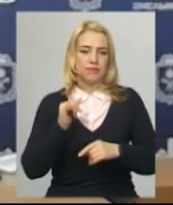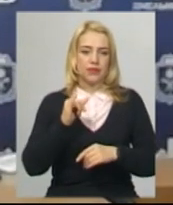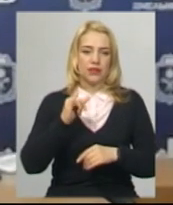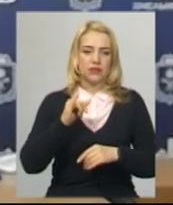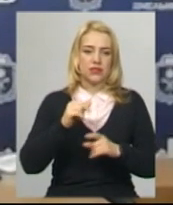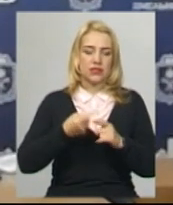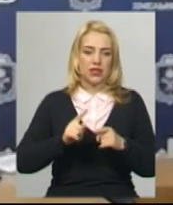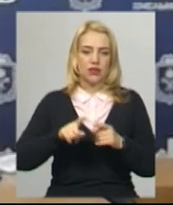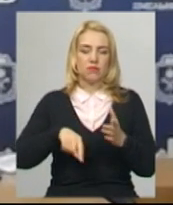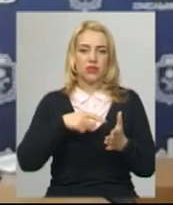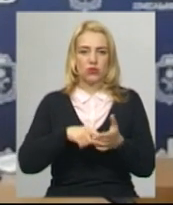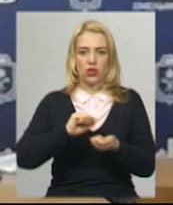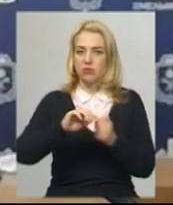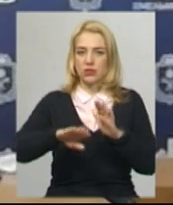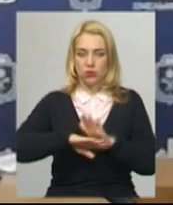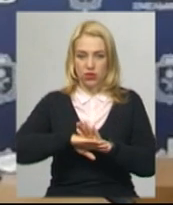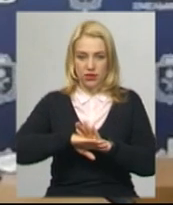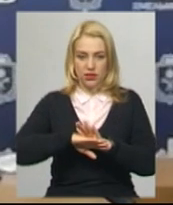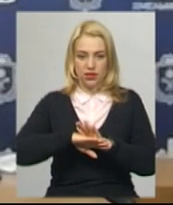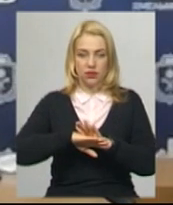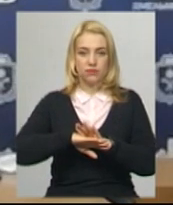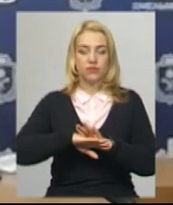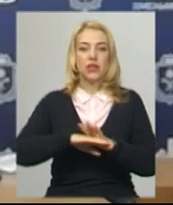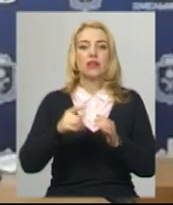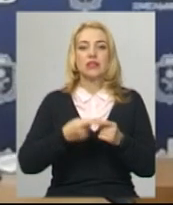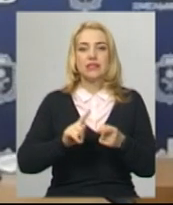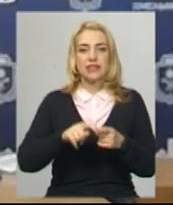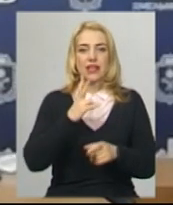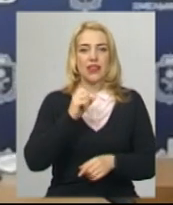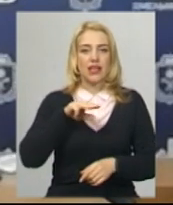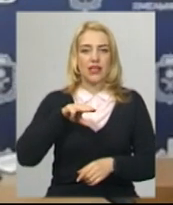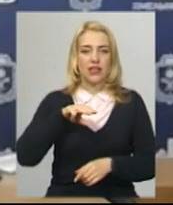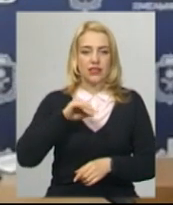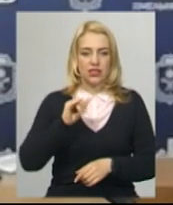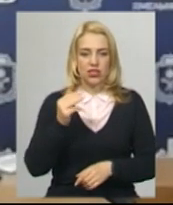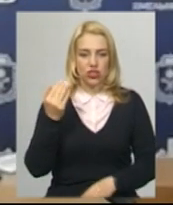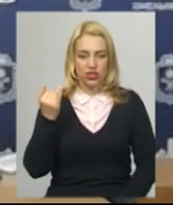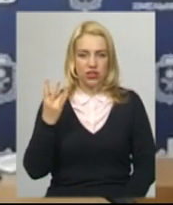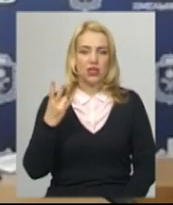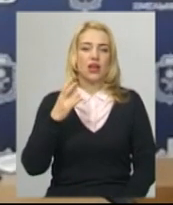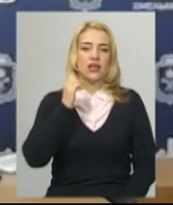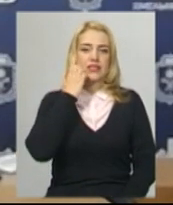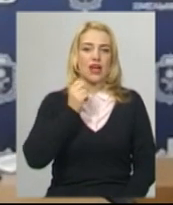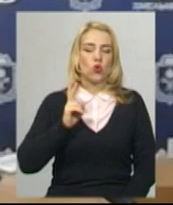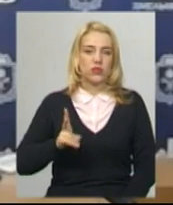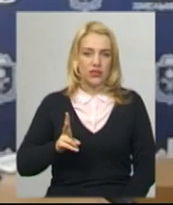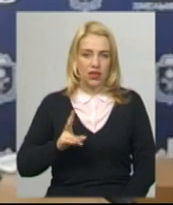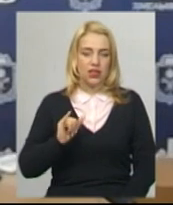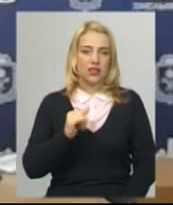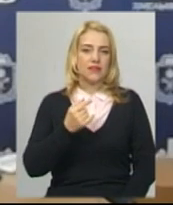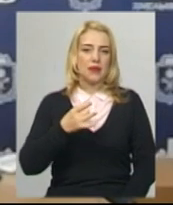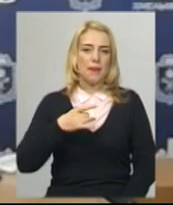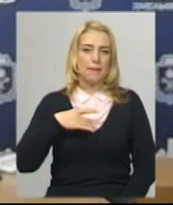Це місто Кам'янець-Подільський, це місто Нетішин, це місто Старокостянтинів, це